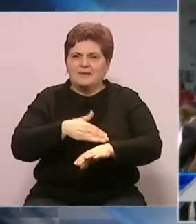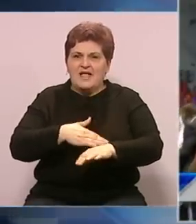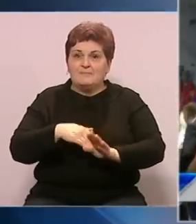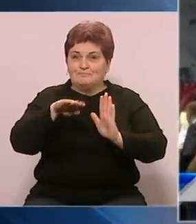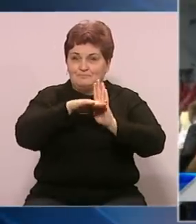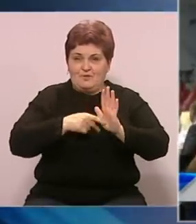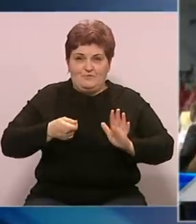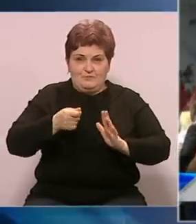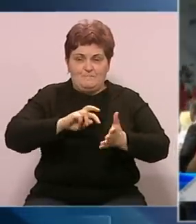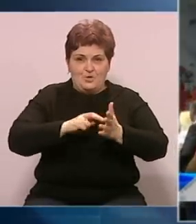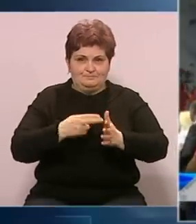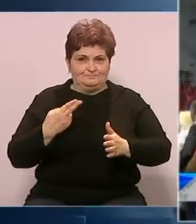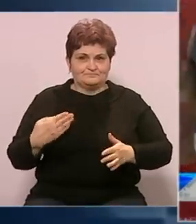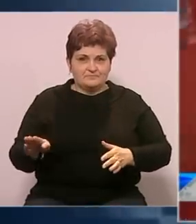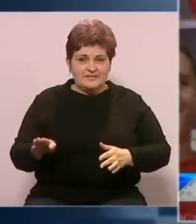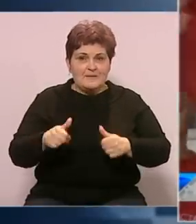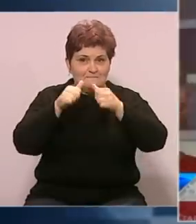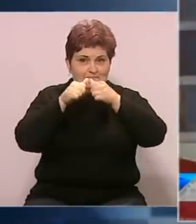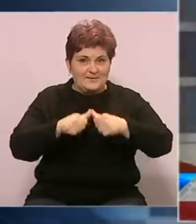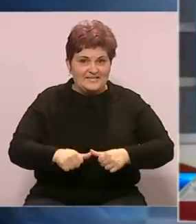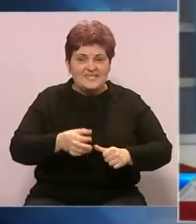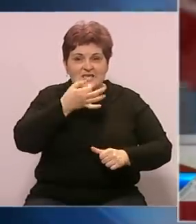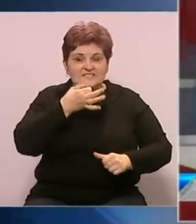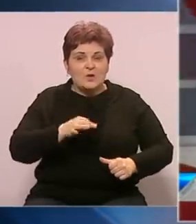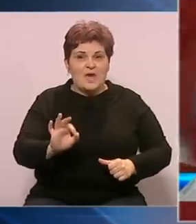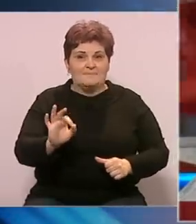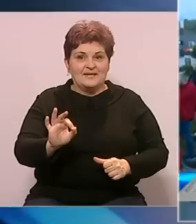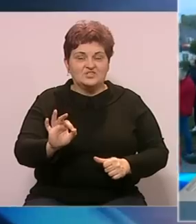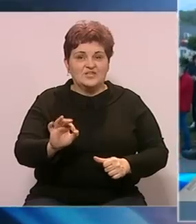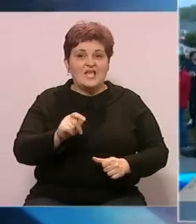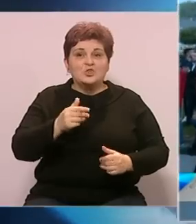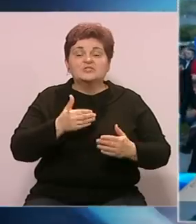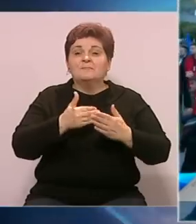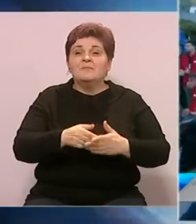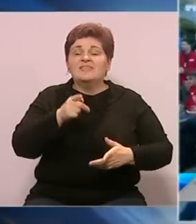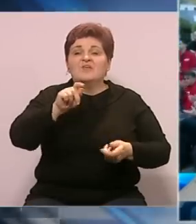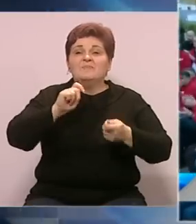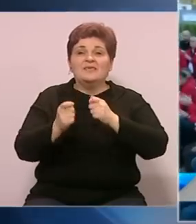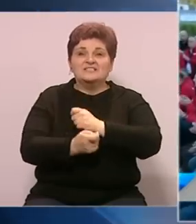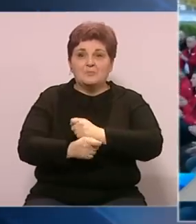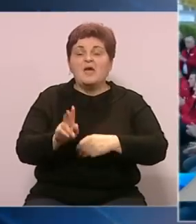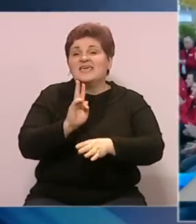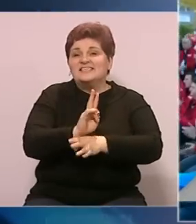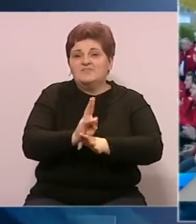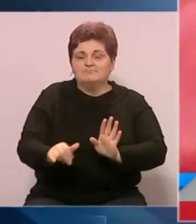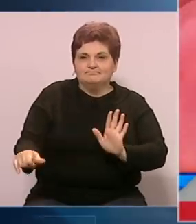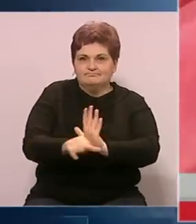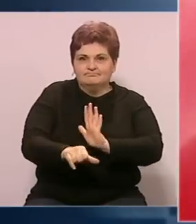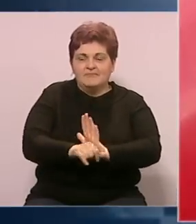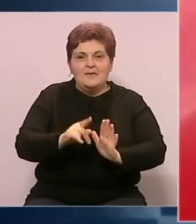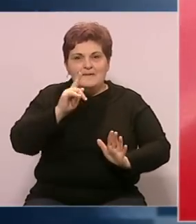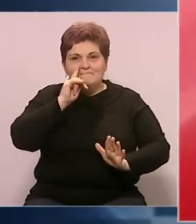zakon o finansiranju političkih stranaka prioritet za unapređenje. Dok se ne pristupi njegovim izmjenama, svjedočit ćemo prikrivanju